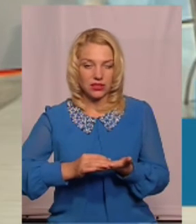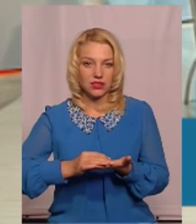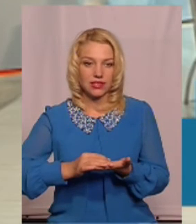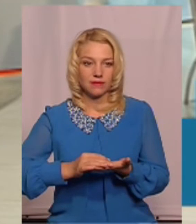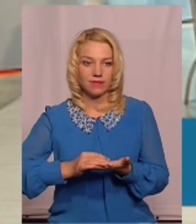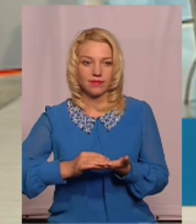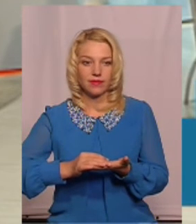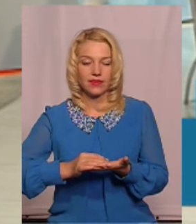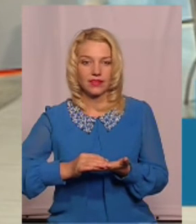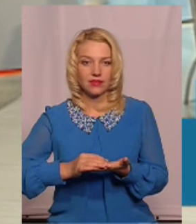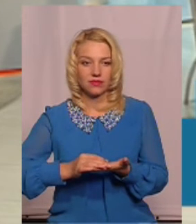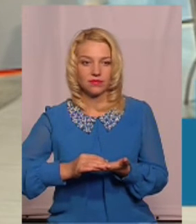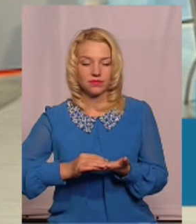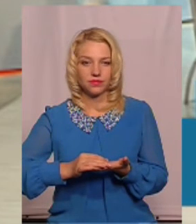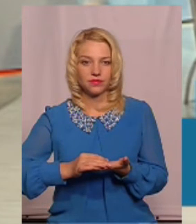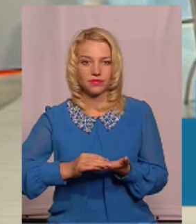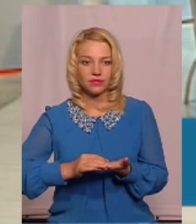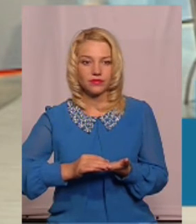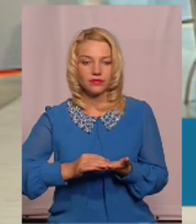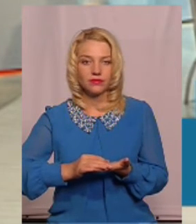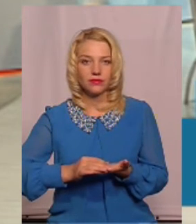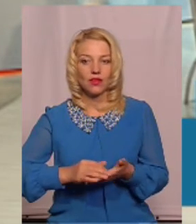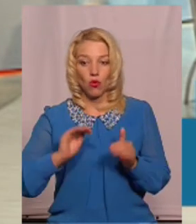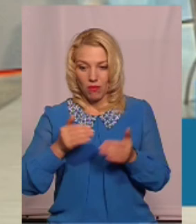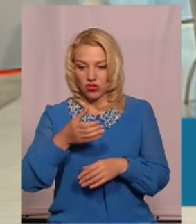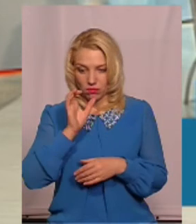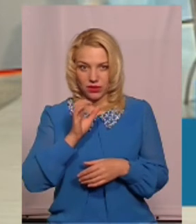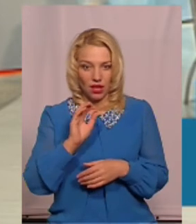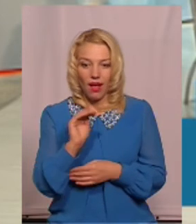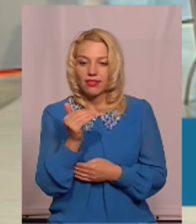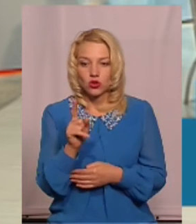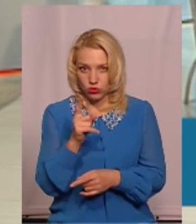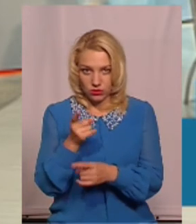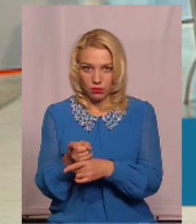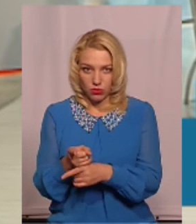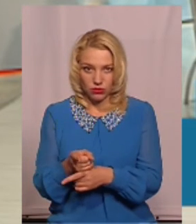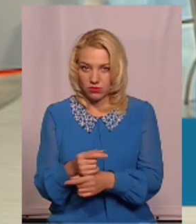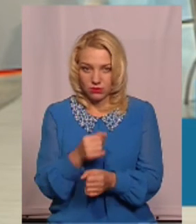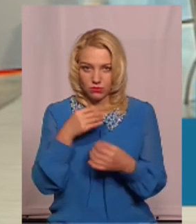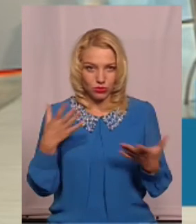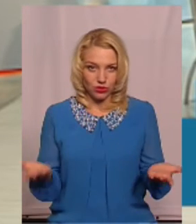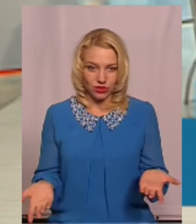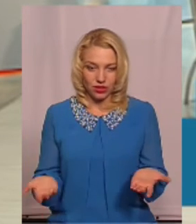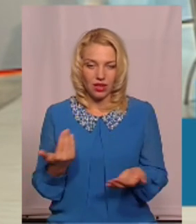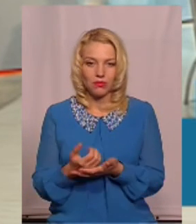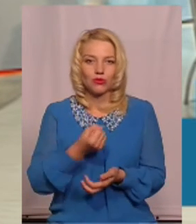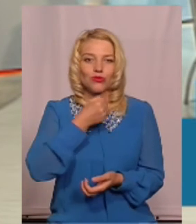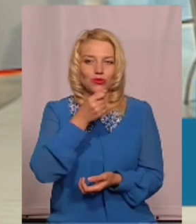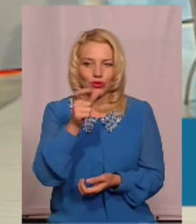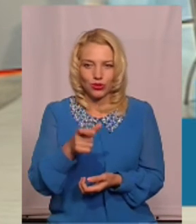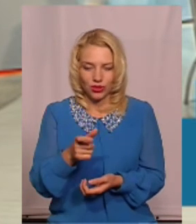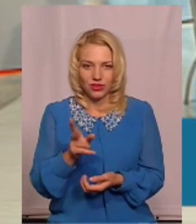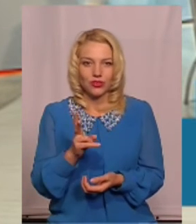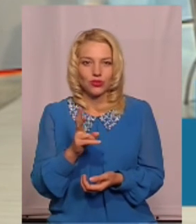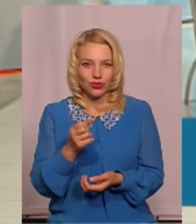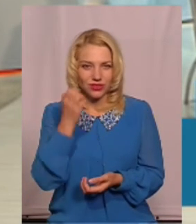менше пити. Але це ж дитині не скажеш. Або літня людина, або